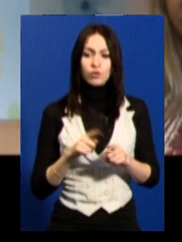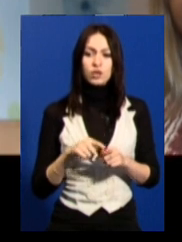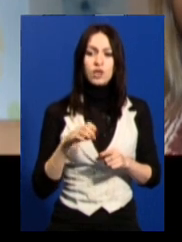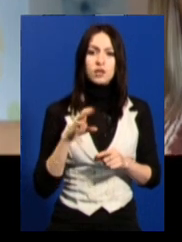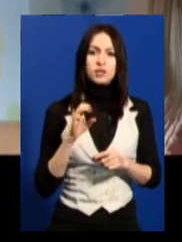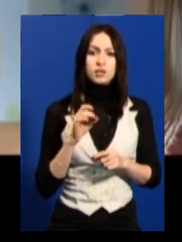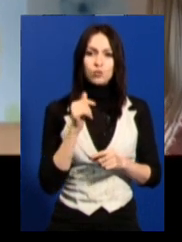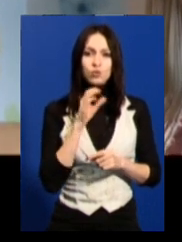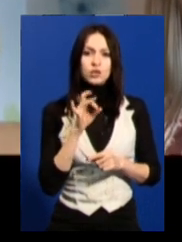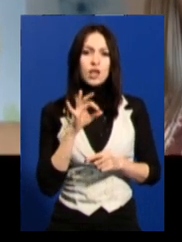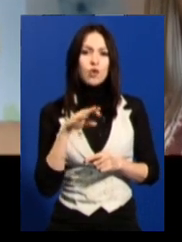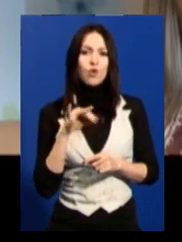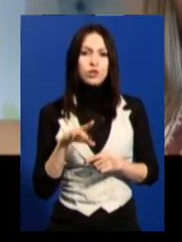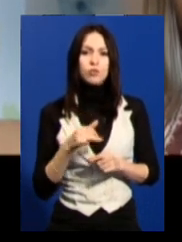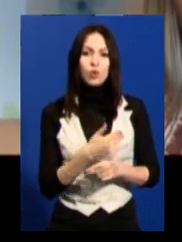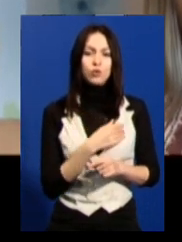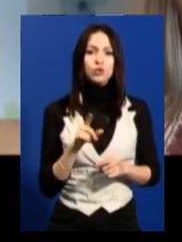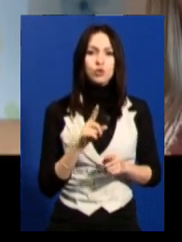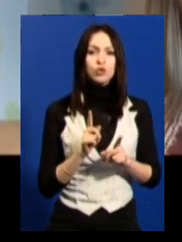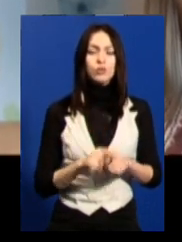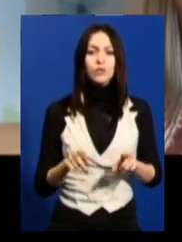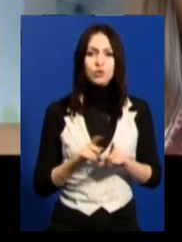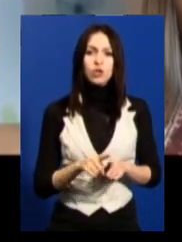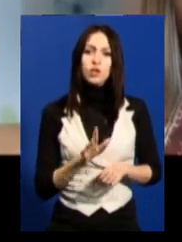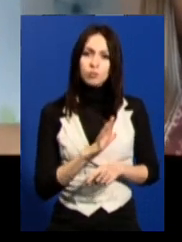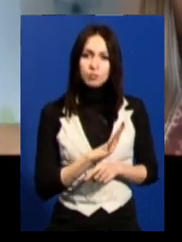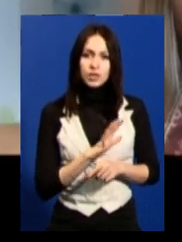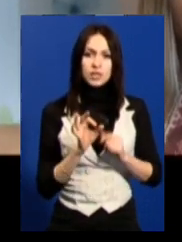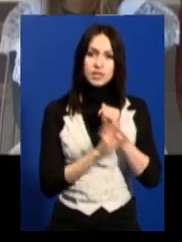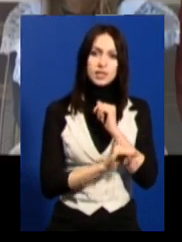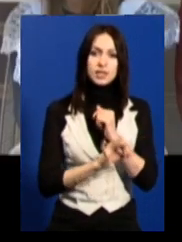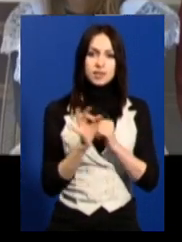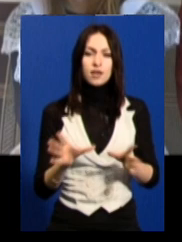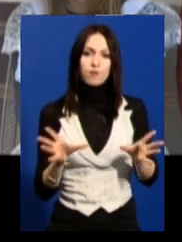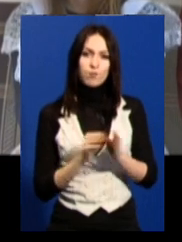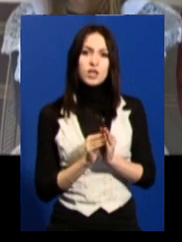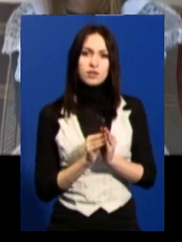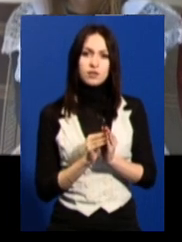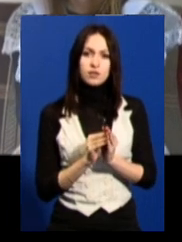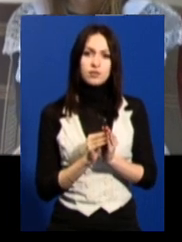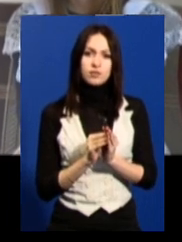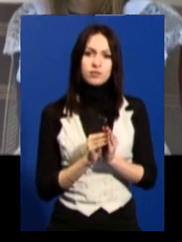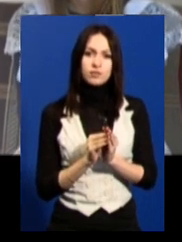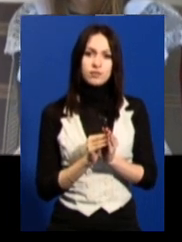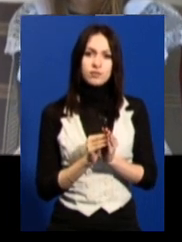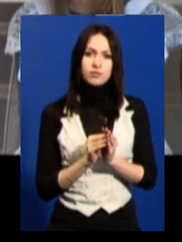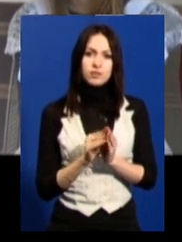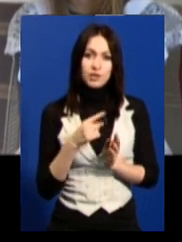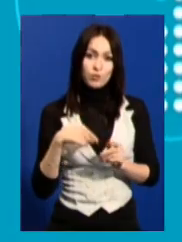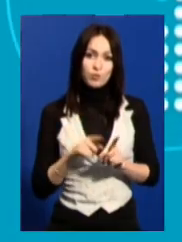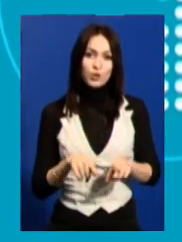хочеться, щоб все-таки був схід і захід разом. Ми теж люди.